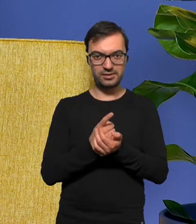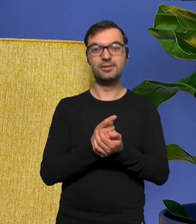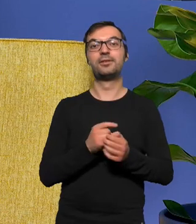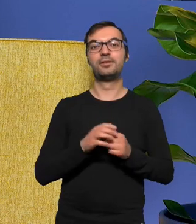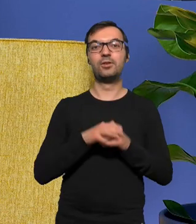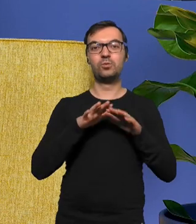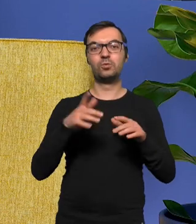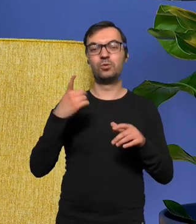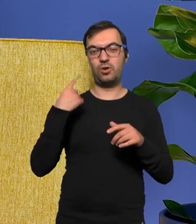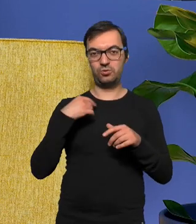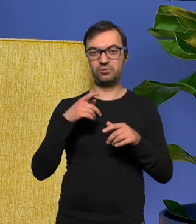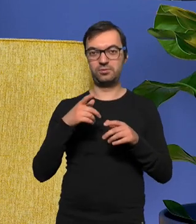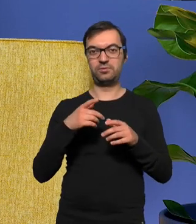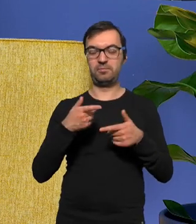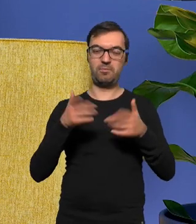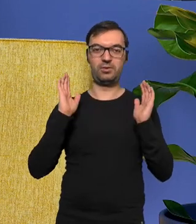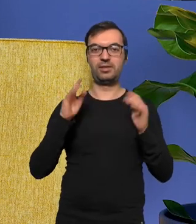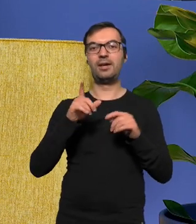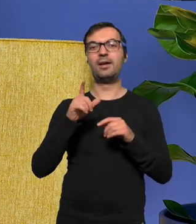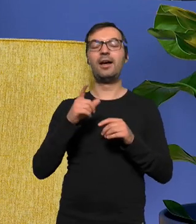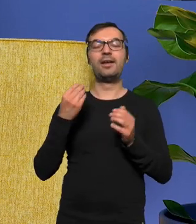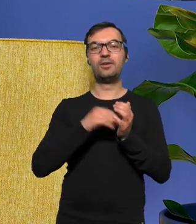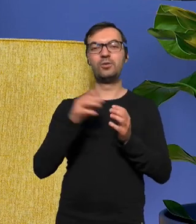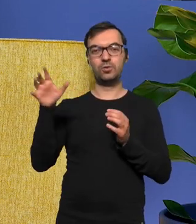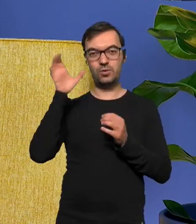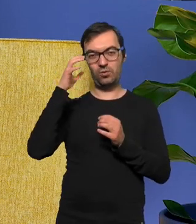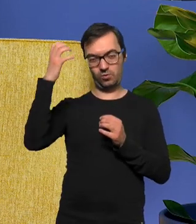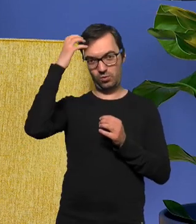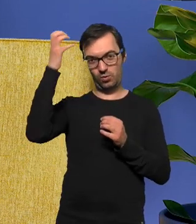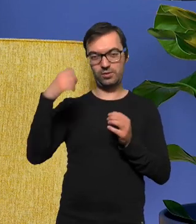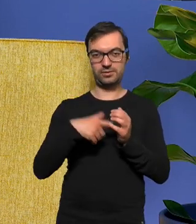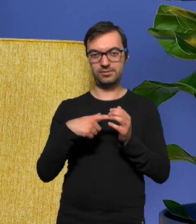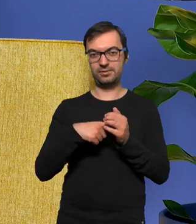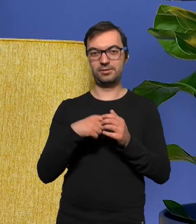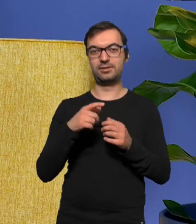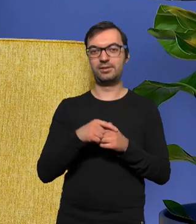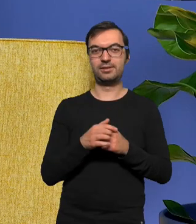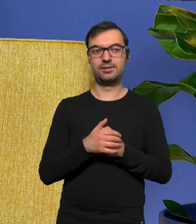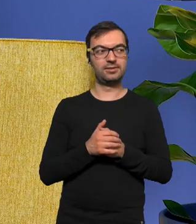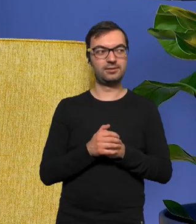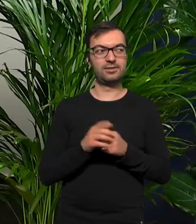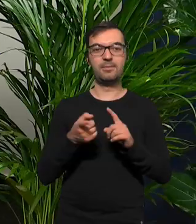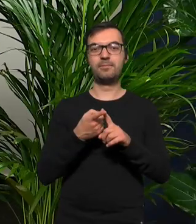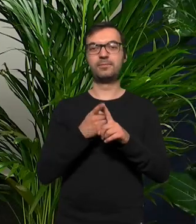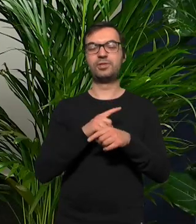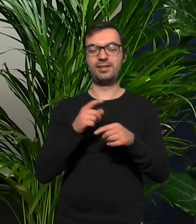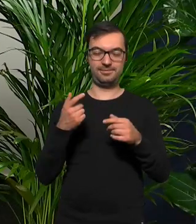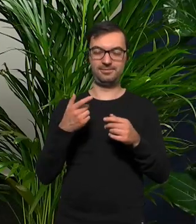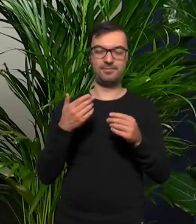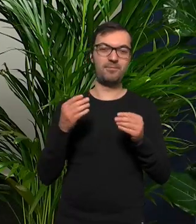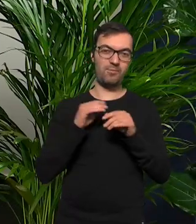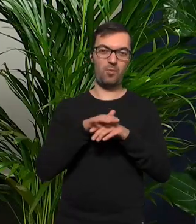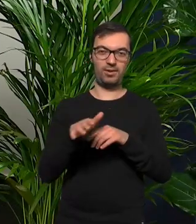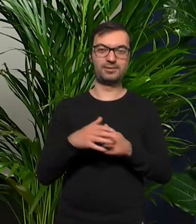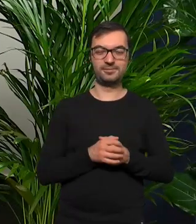wielu po drodze się poddało PS słuchałam króla i to jest z dużej litery zanim się stało to modne i